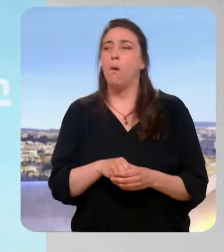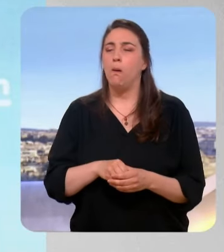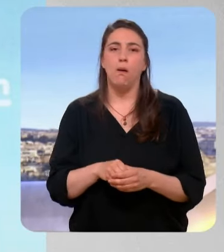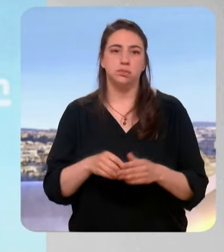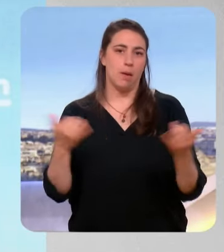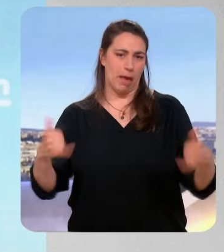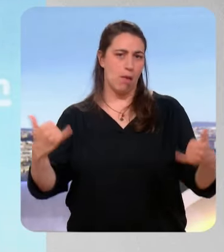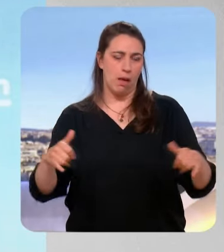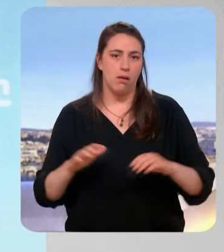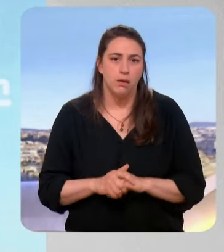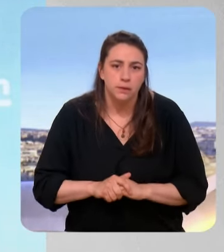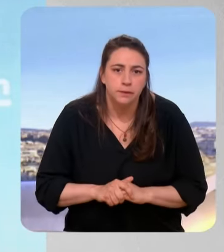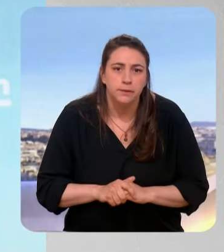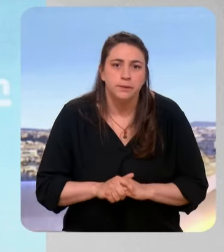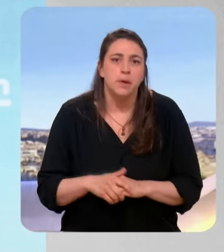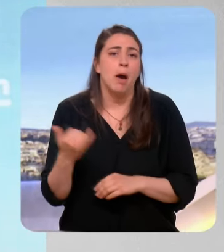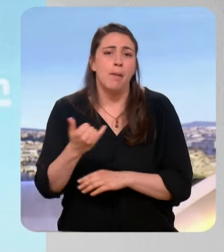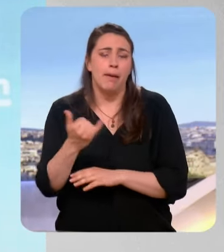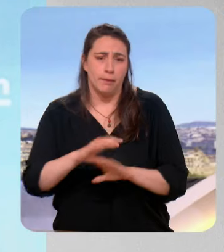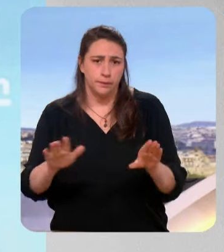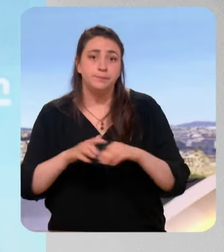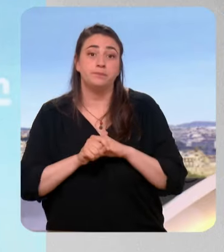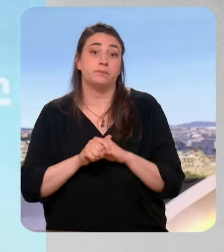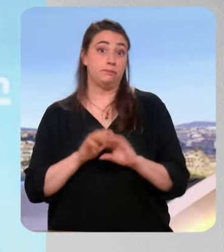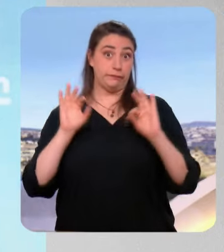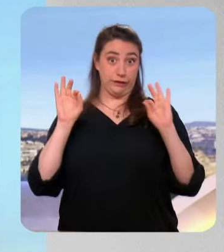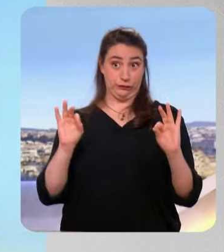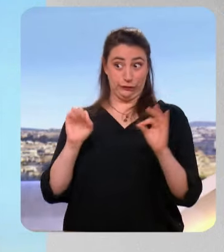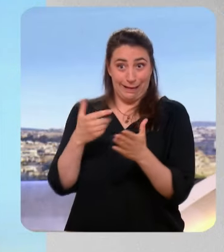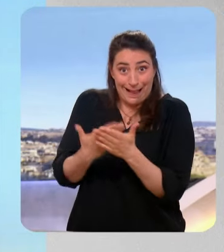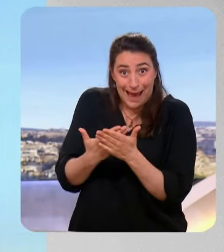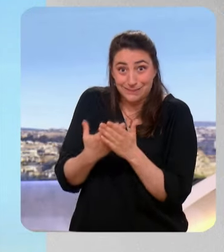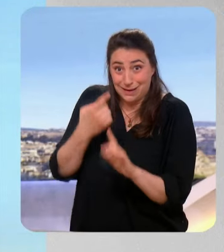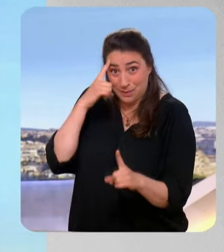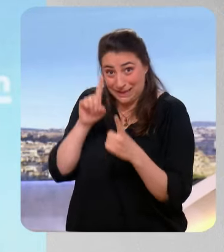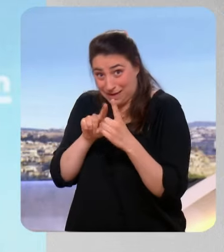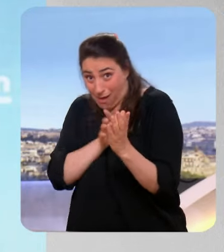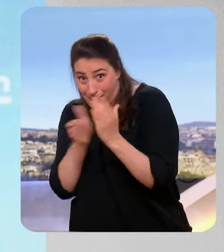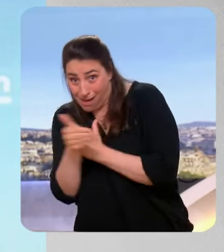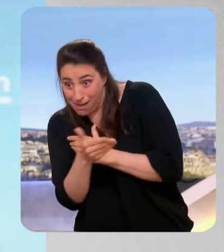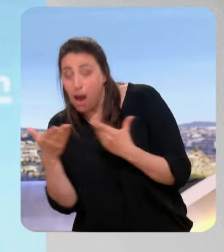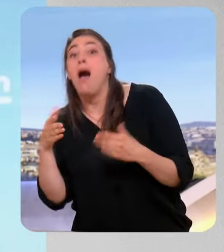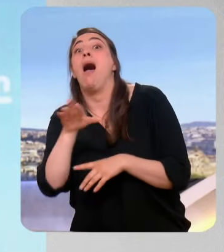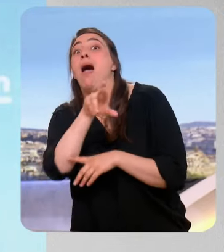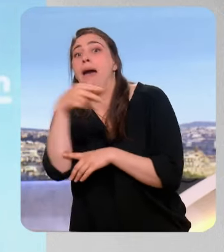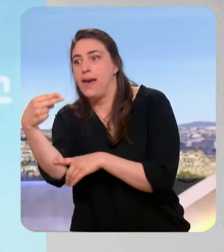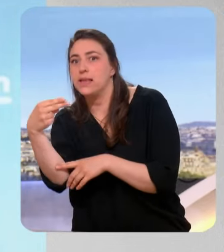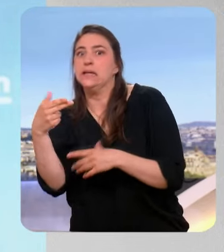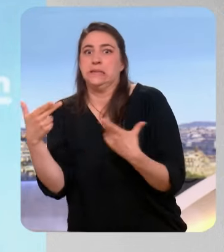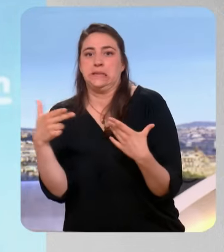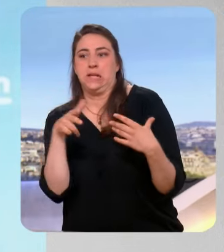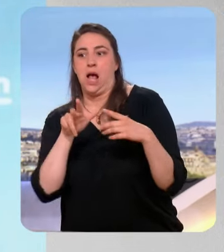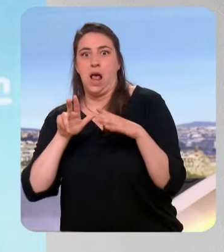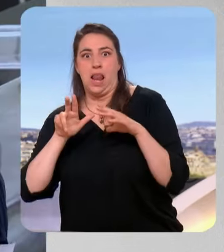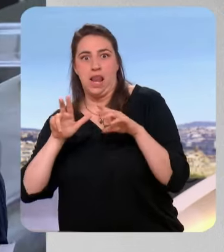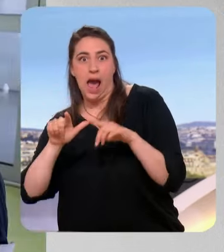compte tenu des enjeux, compte tenu de cet enjeu notamment du niveau du Rassemblement national, on voit bien que les électorats restent totalement mobilisés. La question est de savoir à qui ça